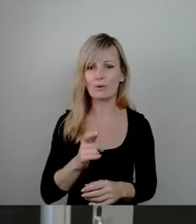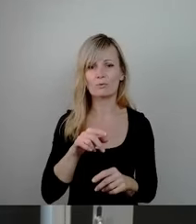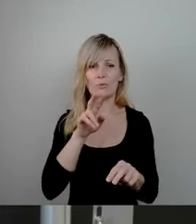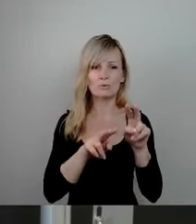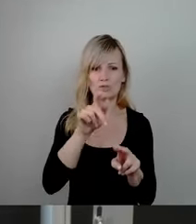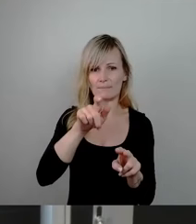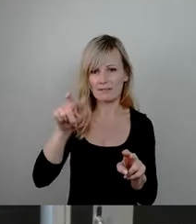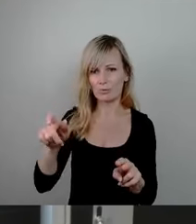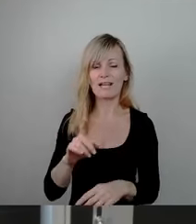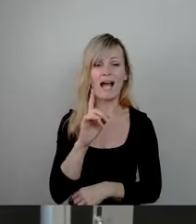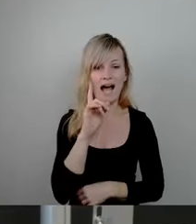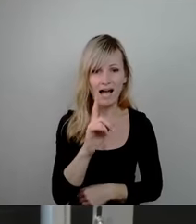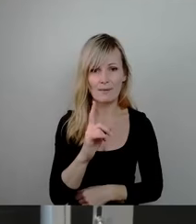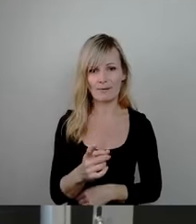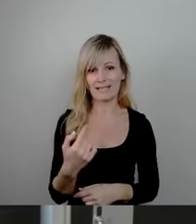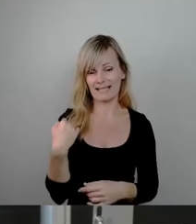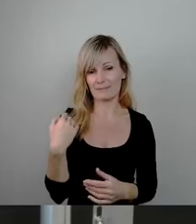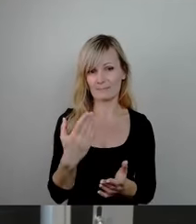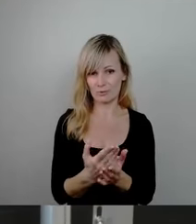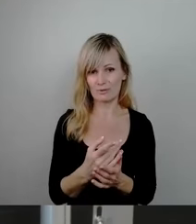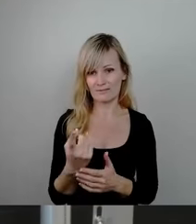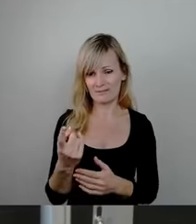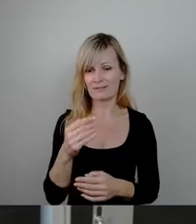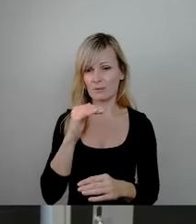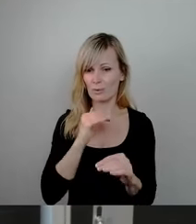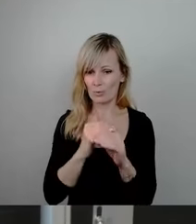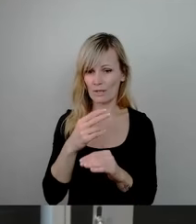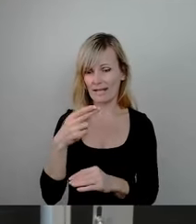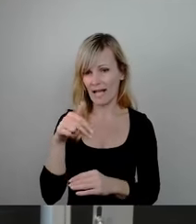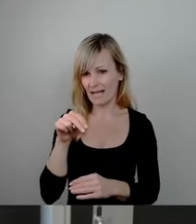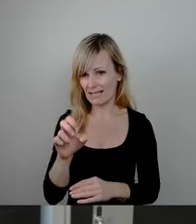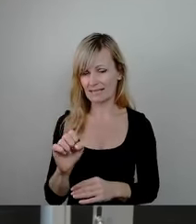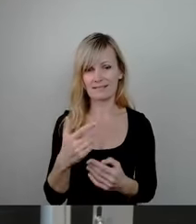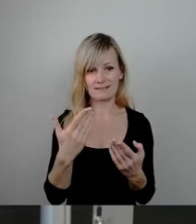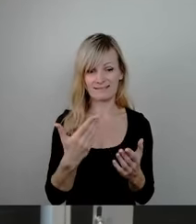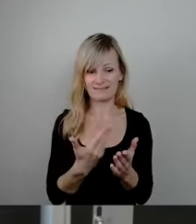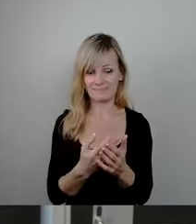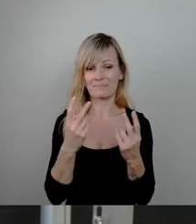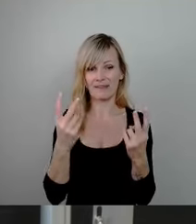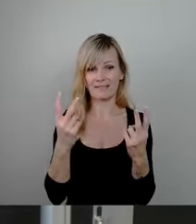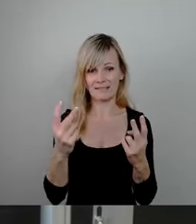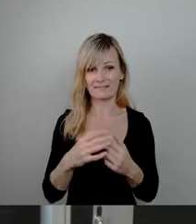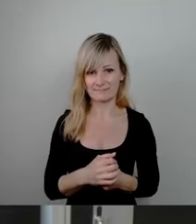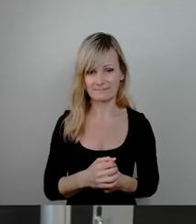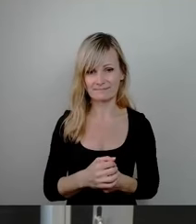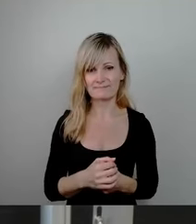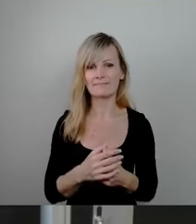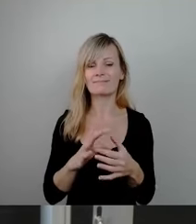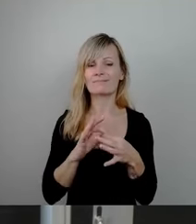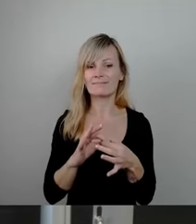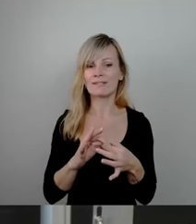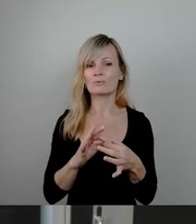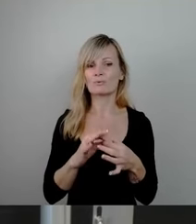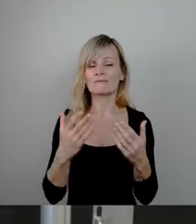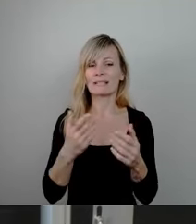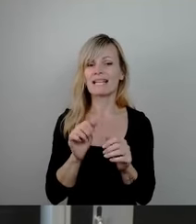und bei dem, was ich vorhin gesagt habe, lieber Kollege Hans, und das ist schon entscheidend, und darüber muss man sprechen. Es hat was mit der knappen Ressource zu